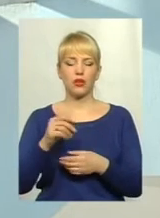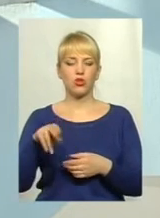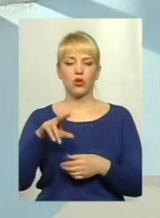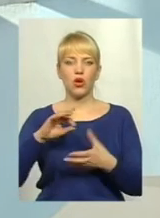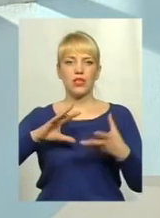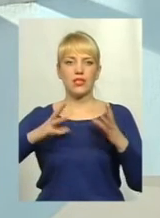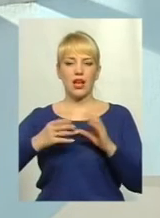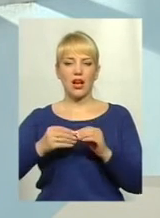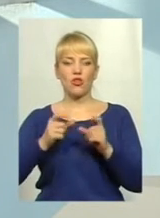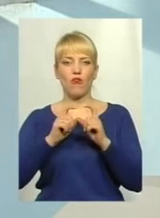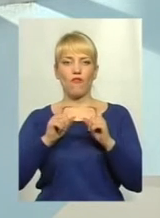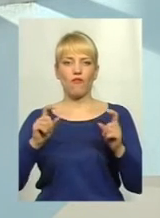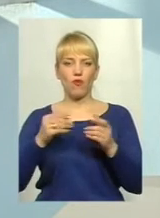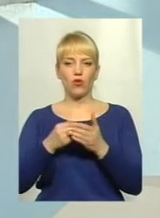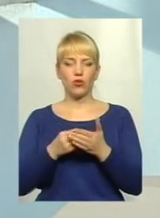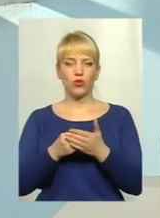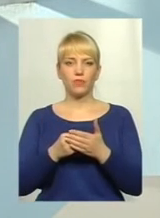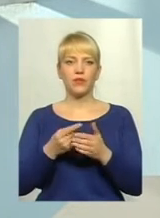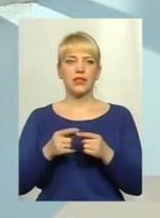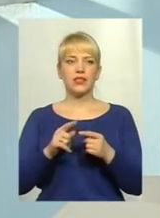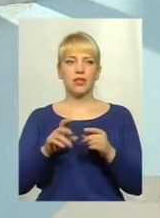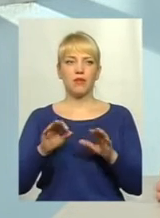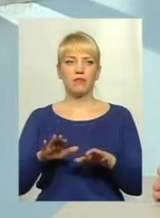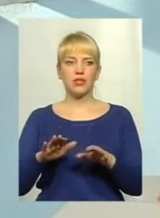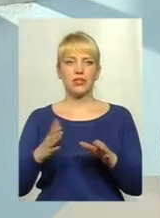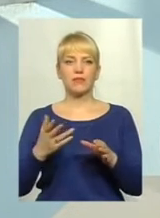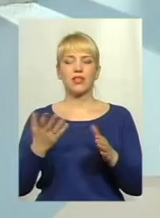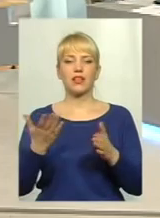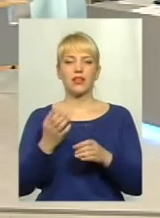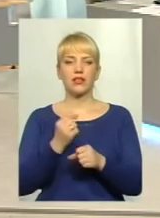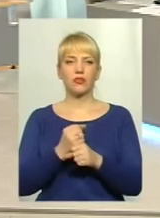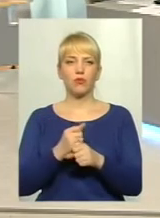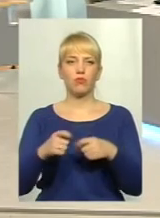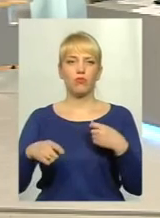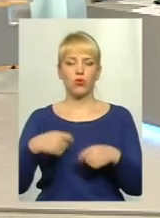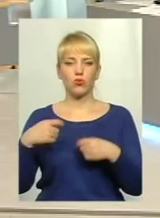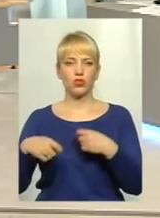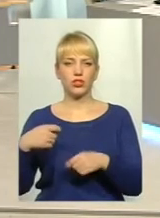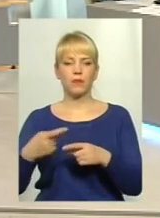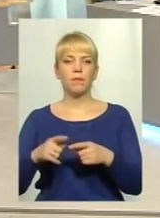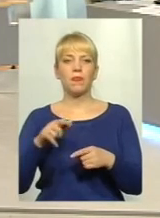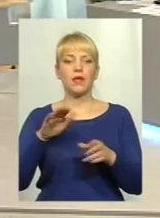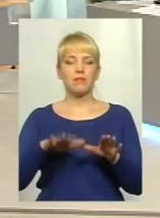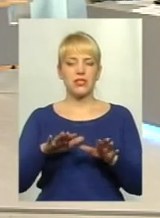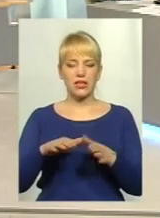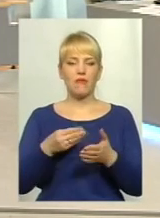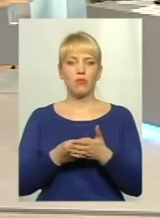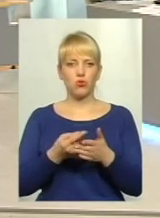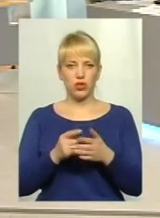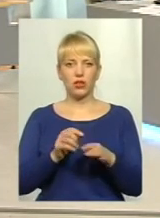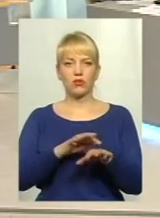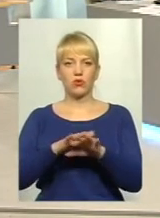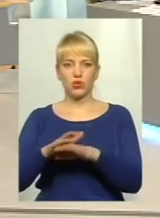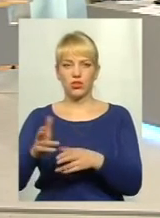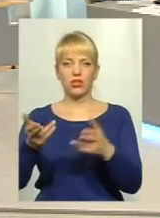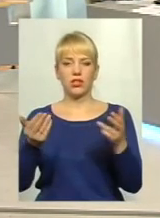місцевого бюджету за місцем чинення порушення. Це якраз той штраф, який накладається на посадову особу. Тобто в місцевий бюджет приходять ці кошти? Так. А збитки,